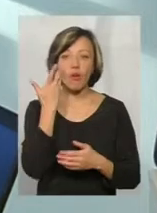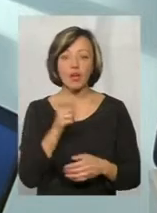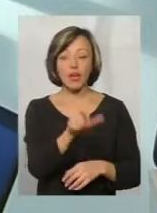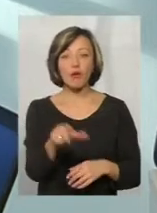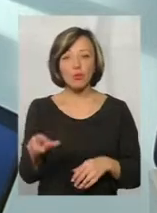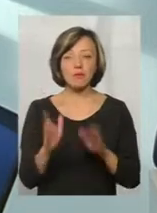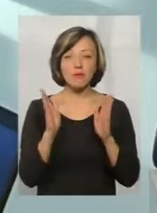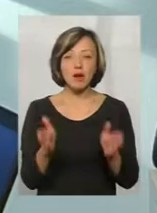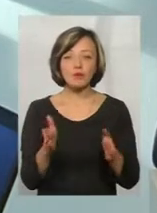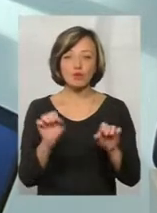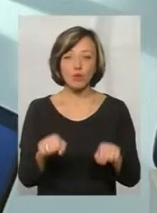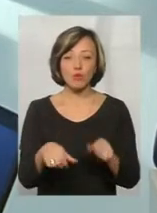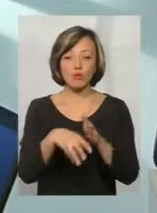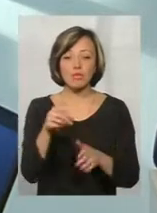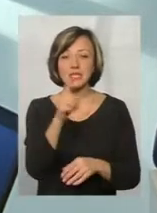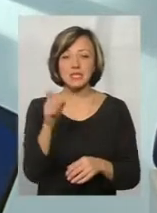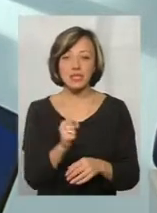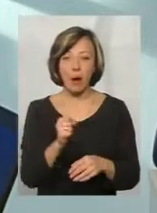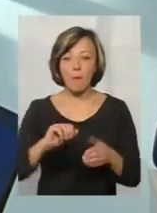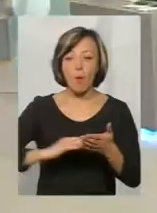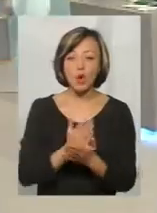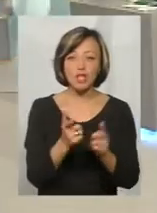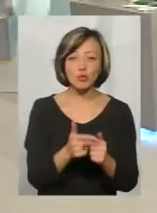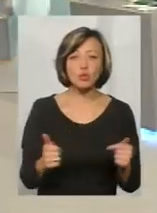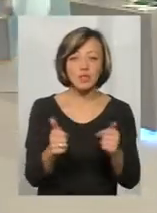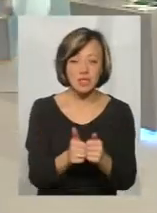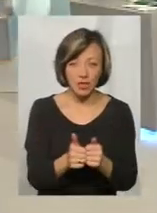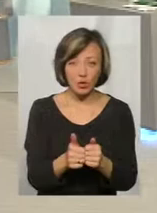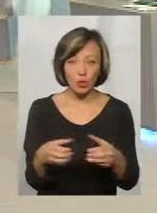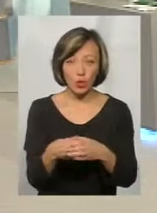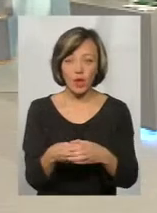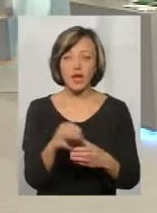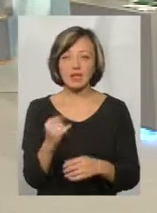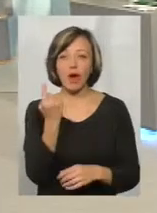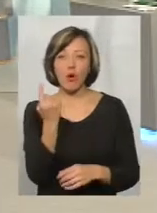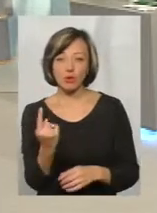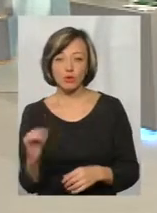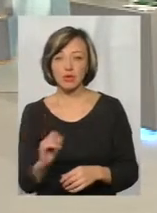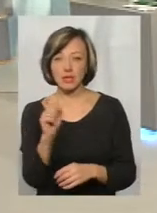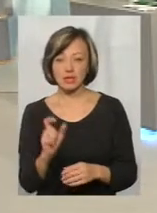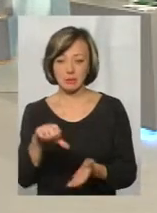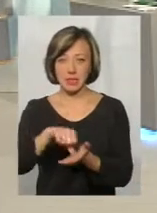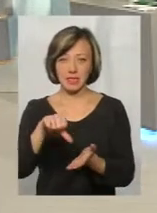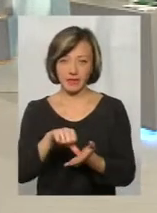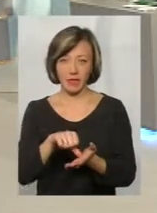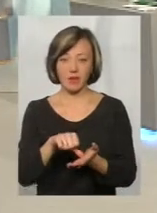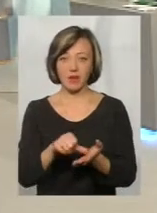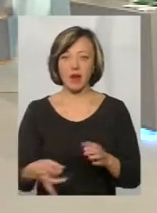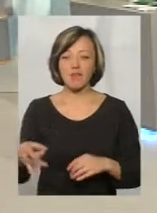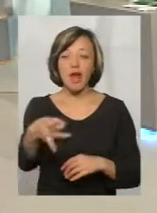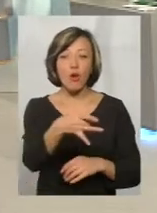буде мати змогу проголосувати за політичну силу і за одного з представників у